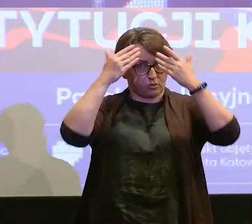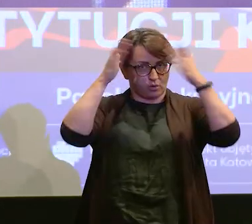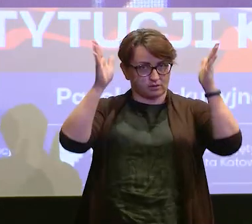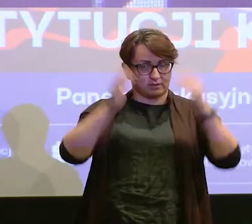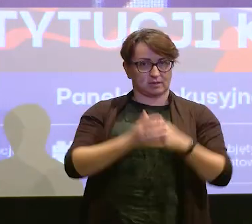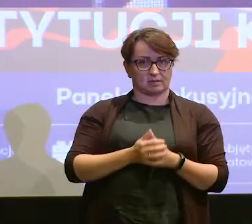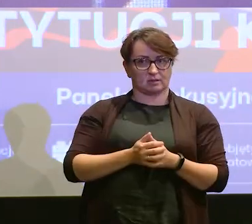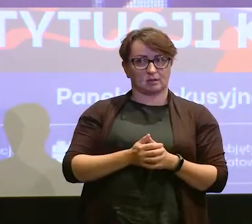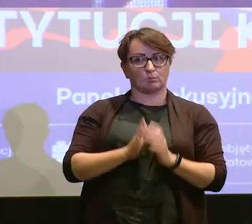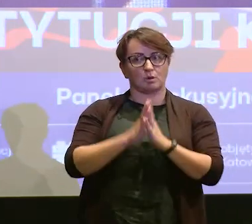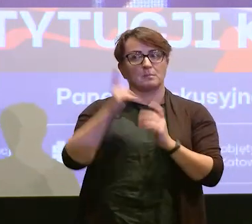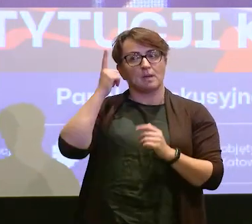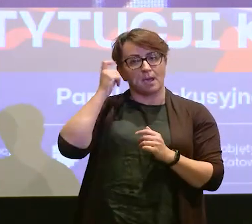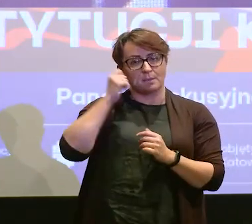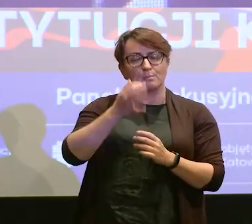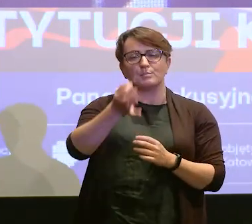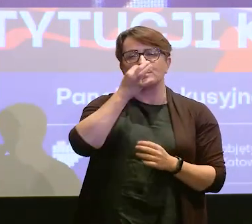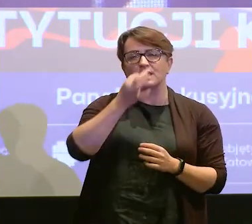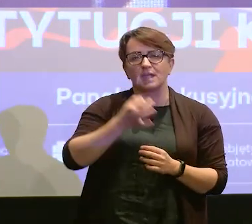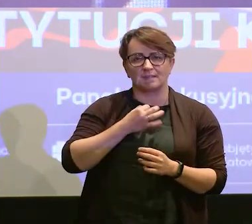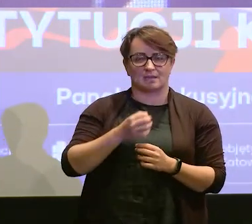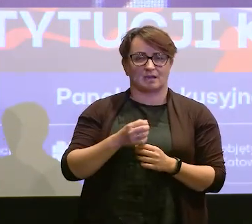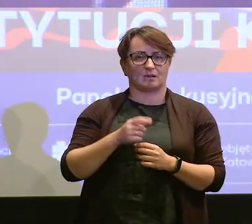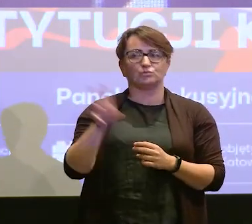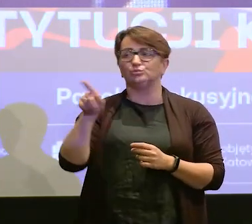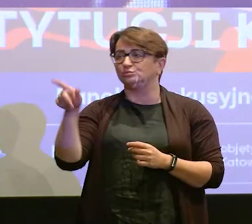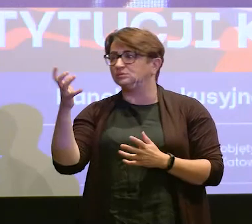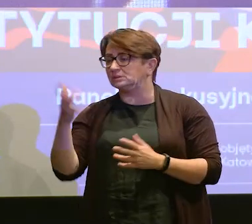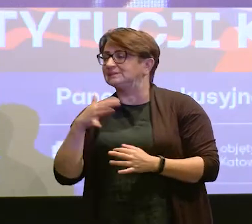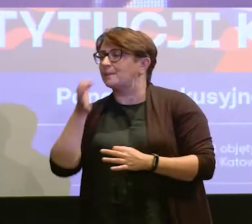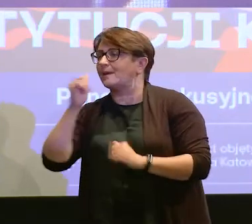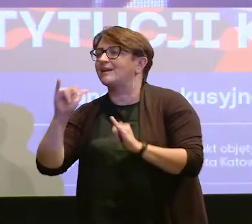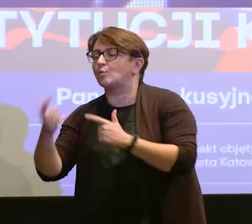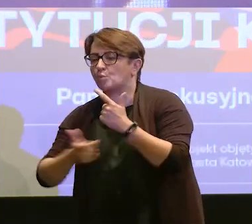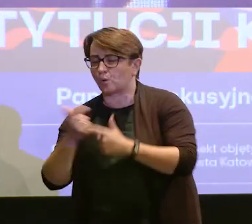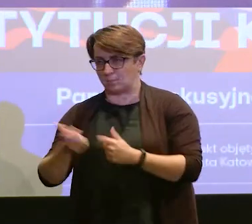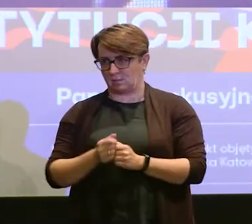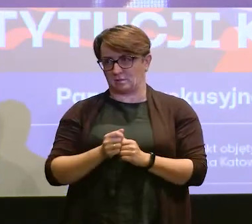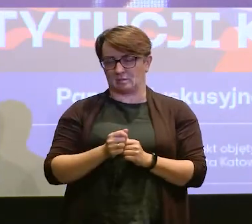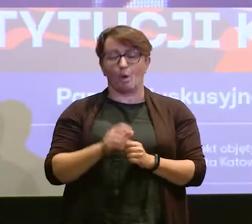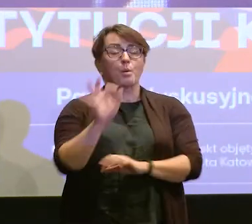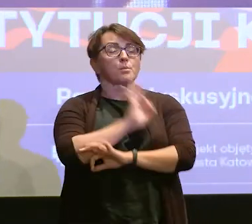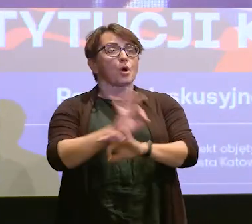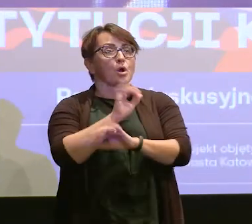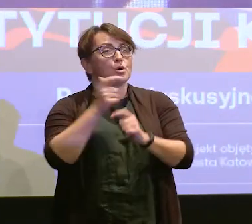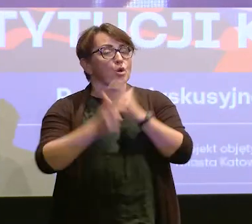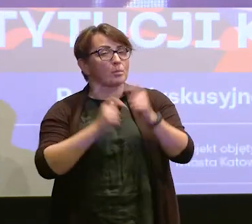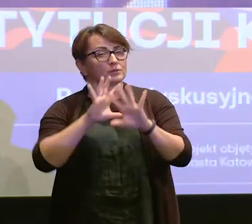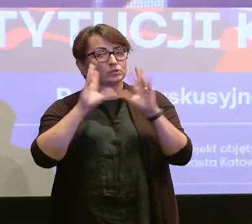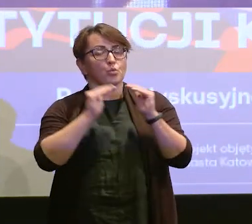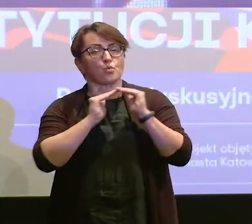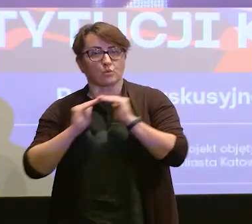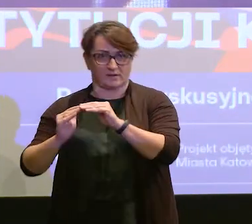pamiętajcie, pytajcie zainteresowanych jak zrobić i projektujcie wszystko